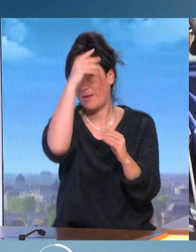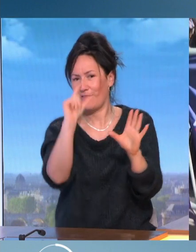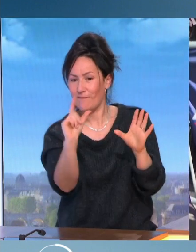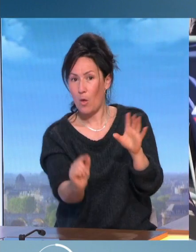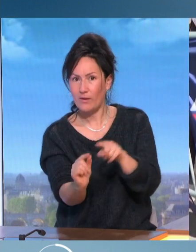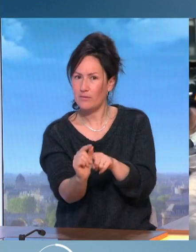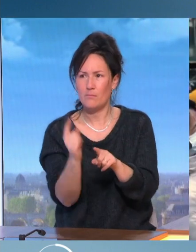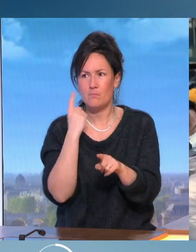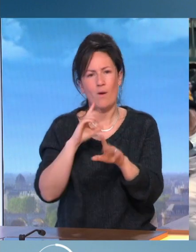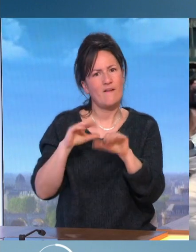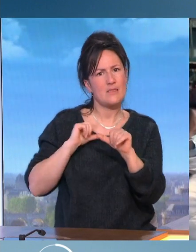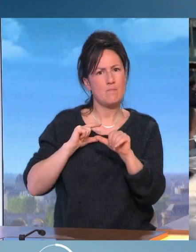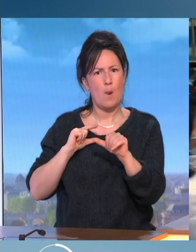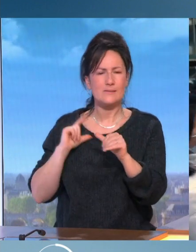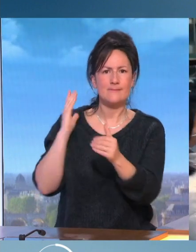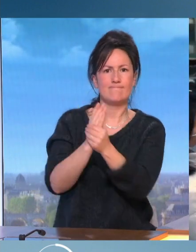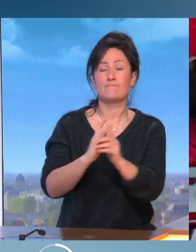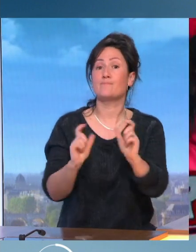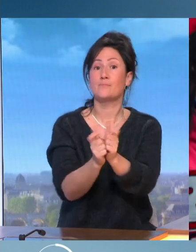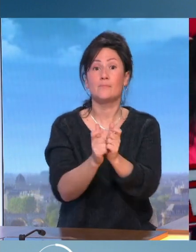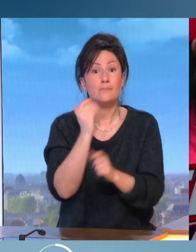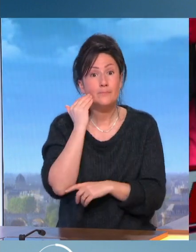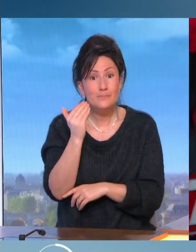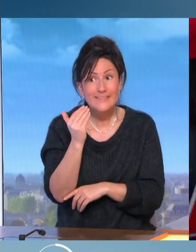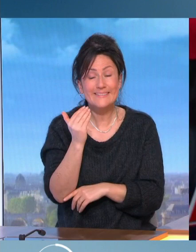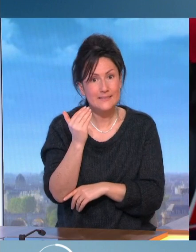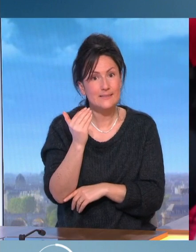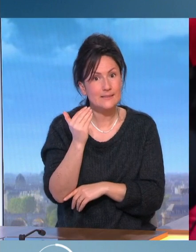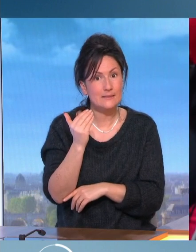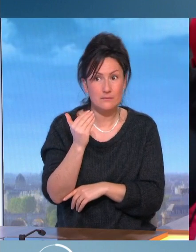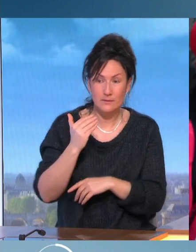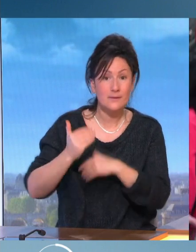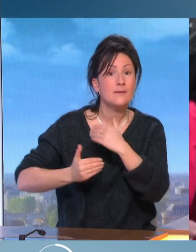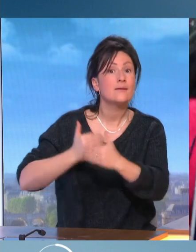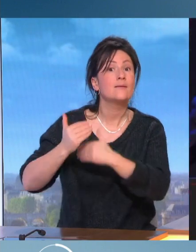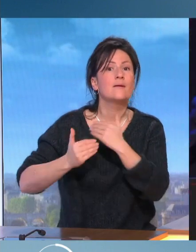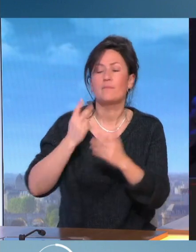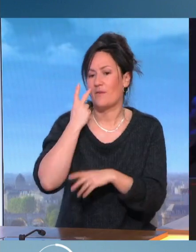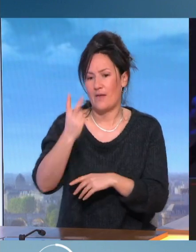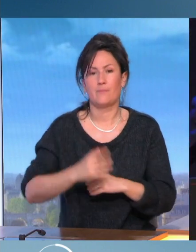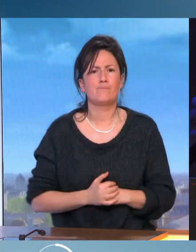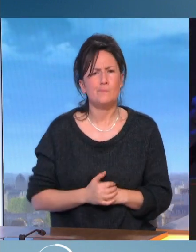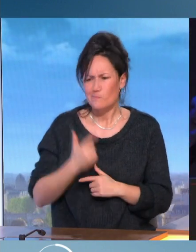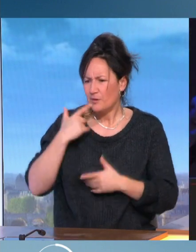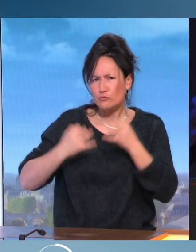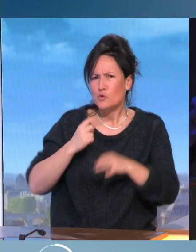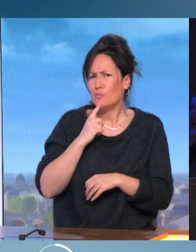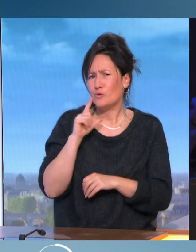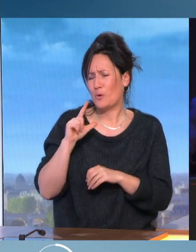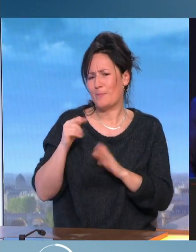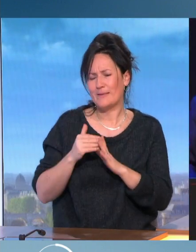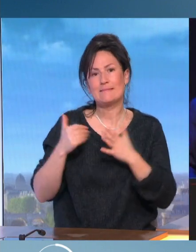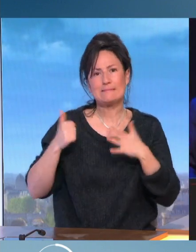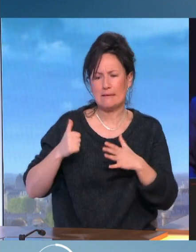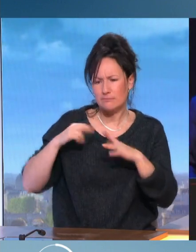arrêtée la semaine prochaine, si cela se concrétise bien. En tout cas, ce qu'il de vrai, c'est que la justice new-yorkaise enquête depuis plusieurs années, depuis 2016, sur